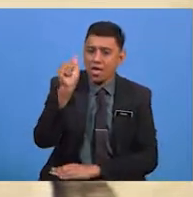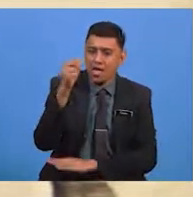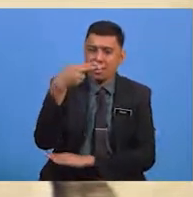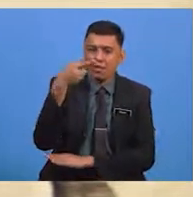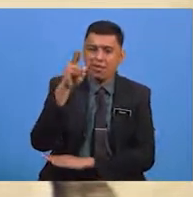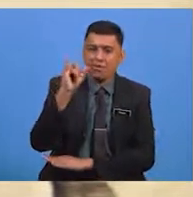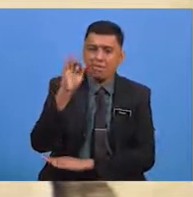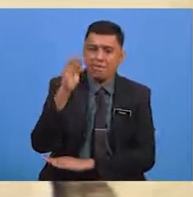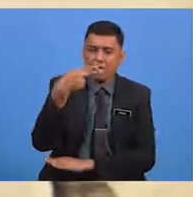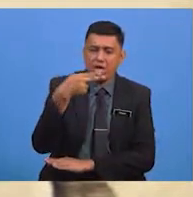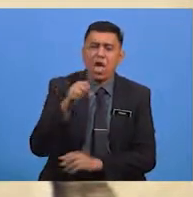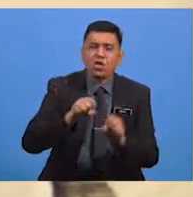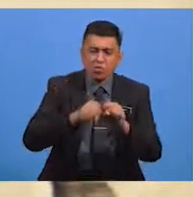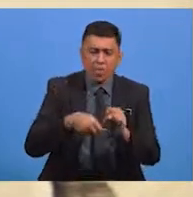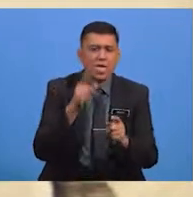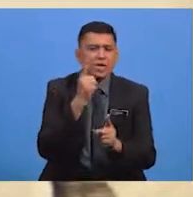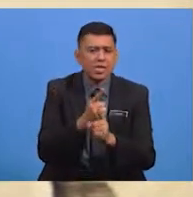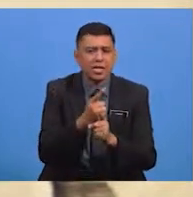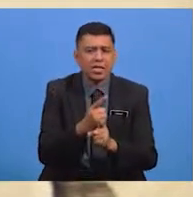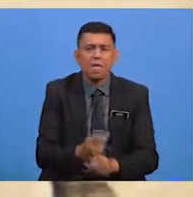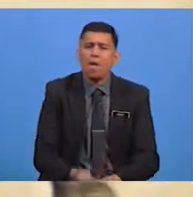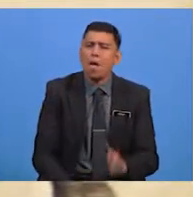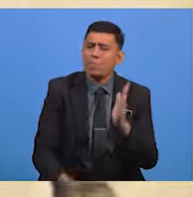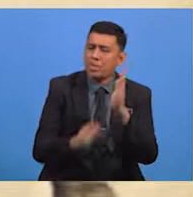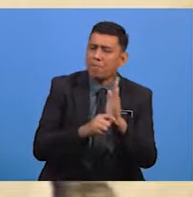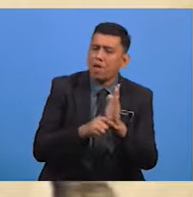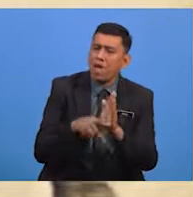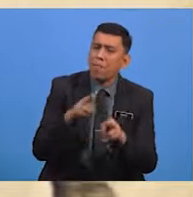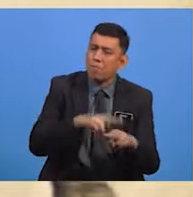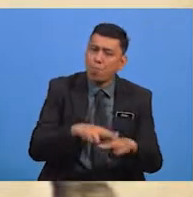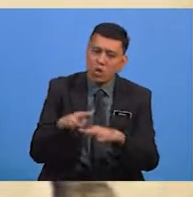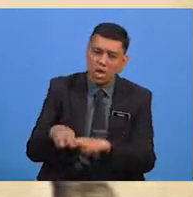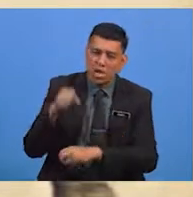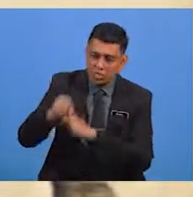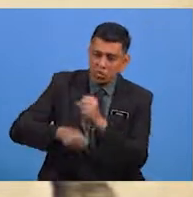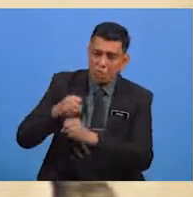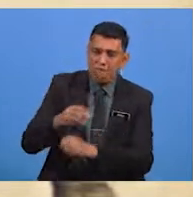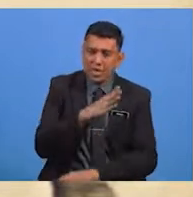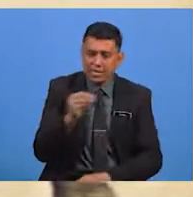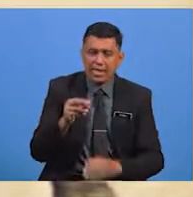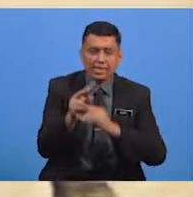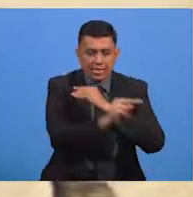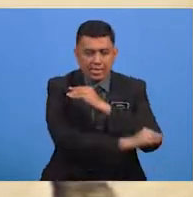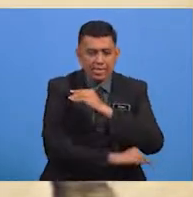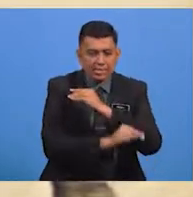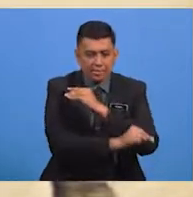Supaya Nyata Bertambahlah Pula Sopan Dan Negeri